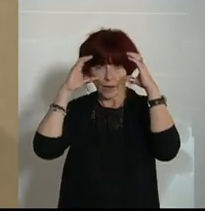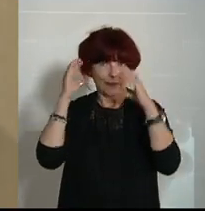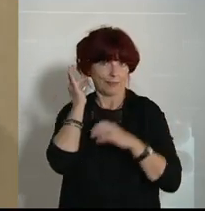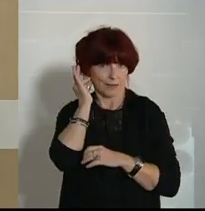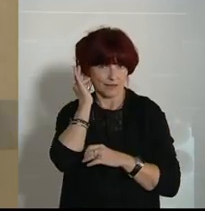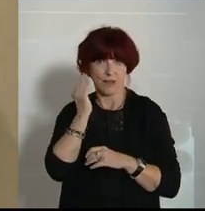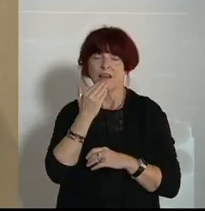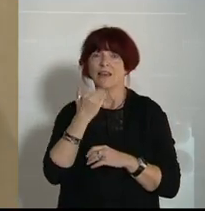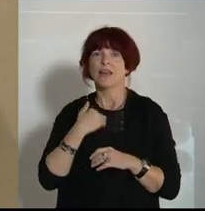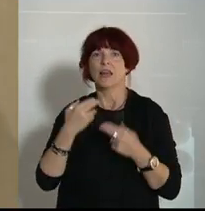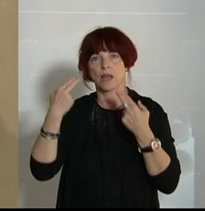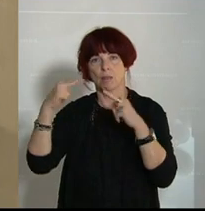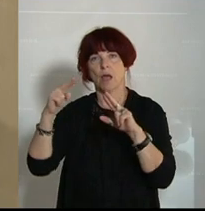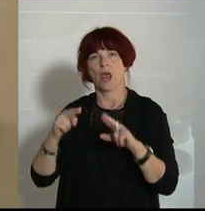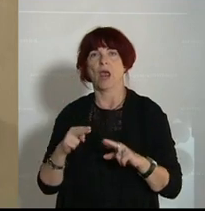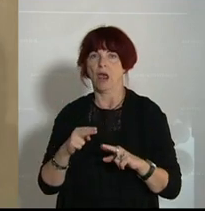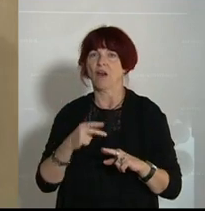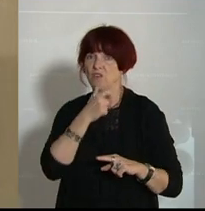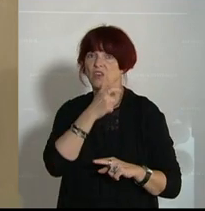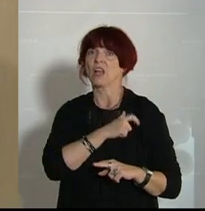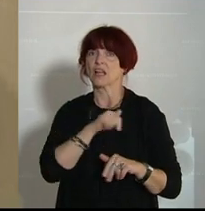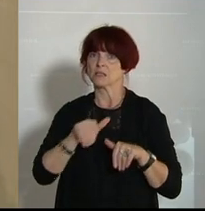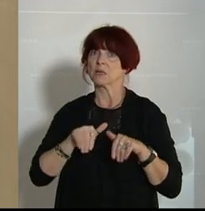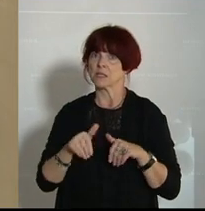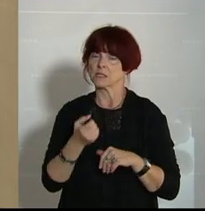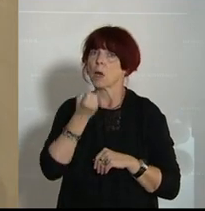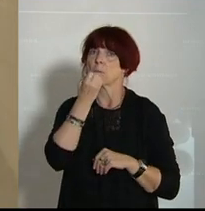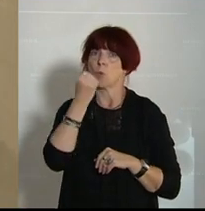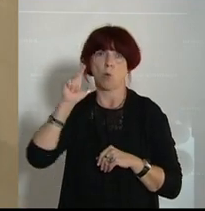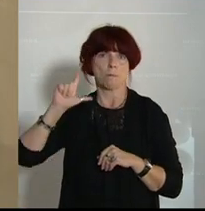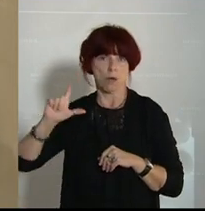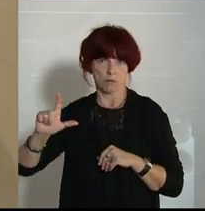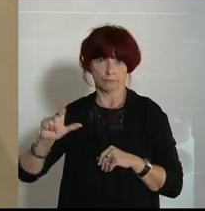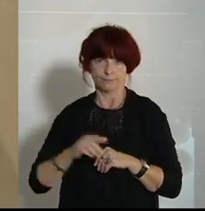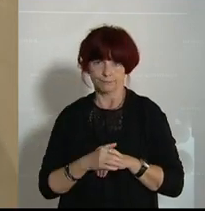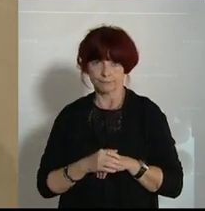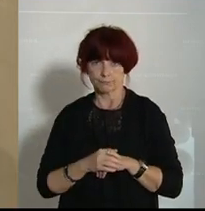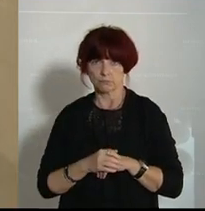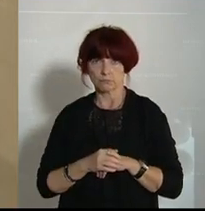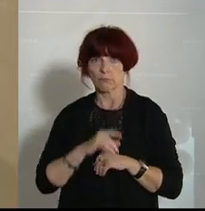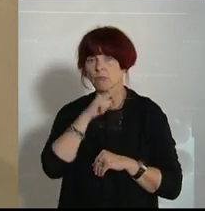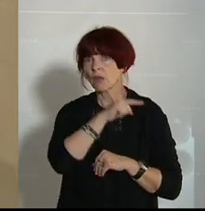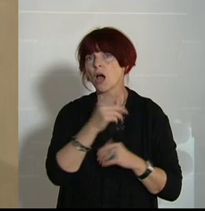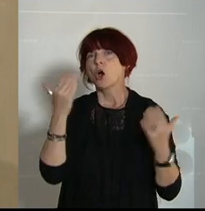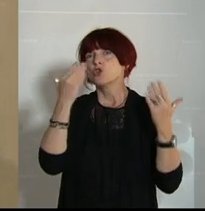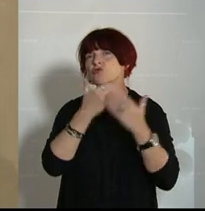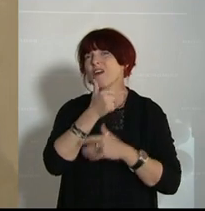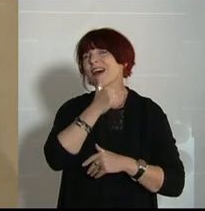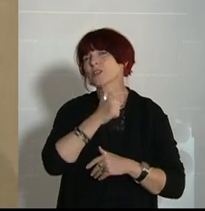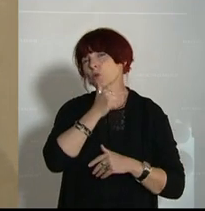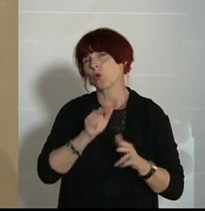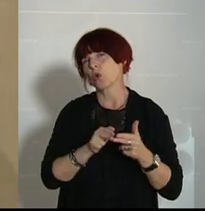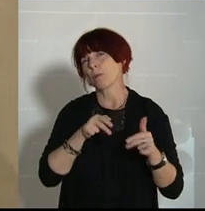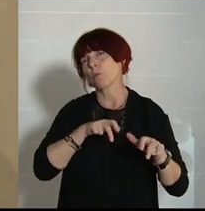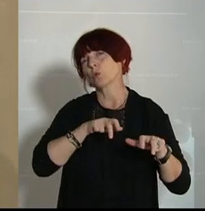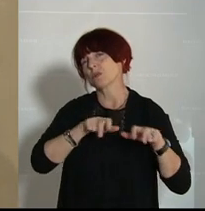Herr Finanzminister Blümel, wir erleben dank der Maßnahmen dieser schwarz-grünen Bundesregierung